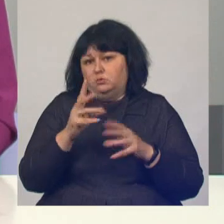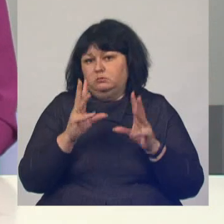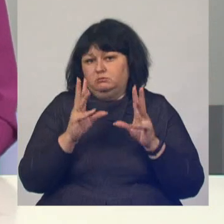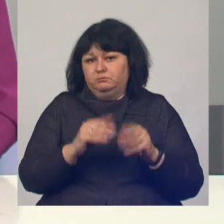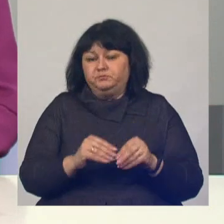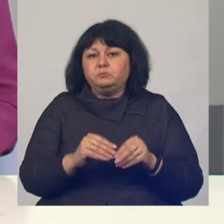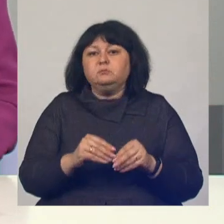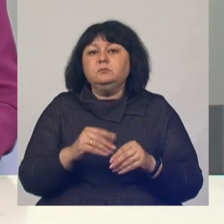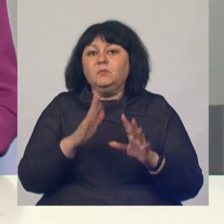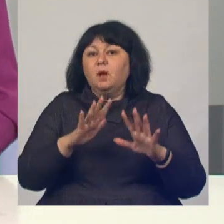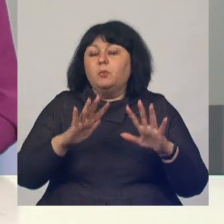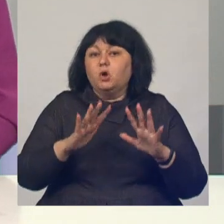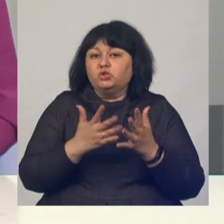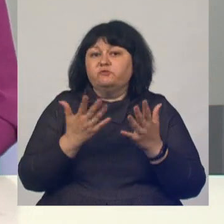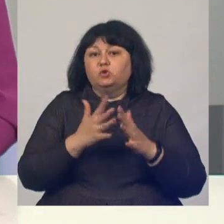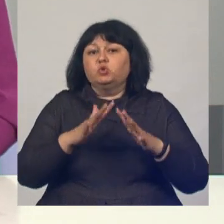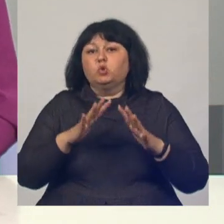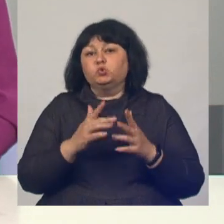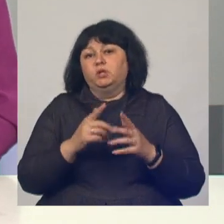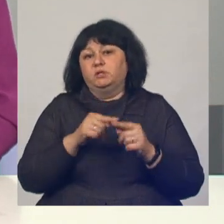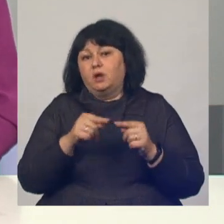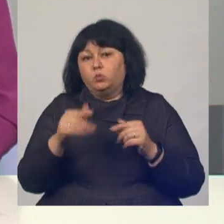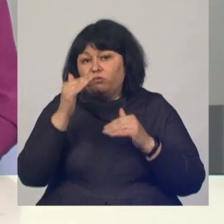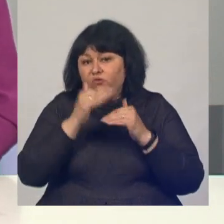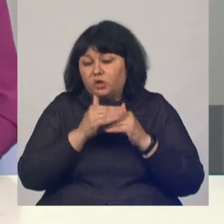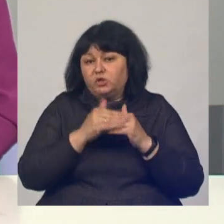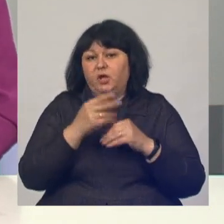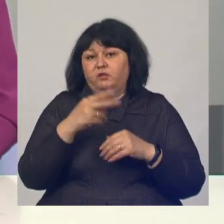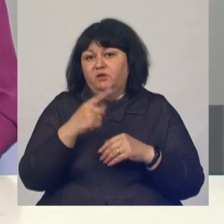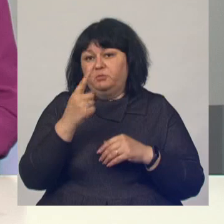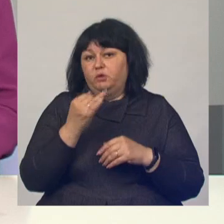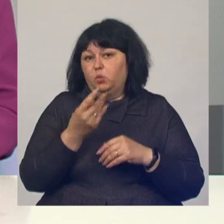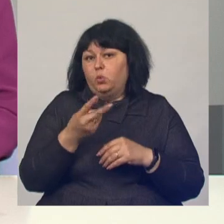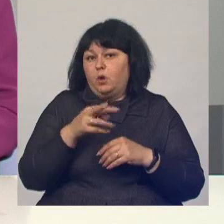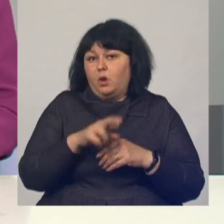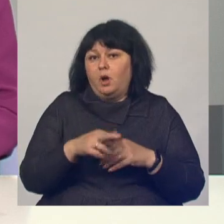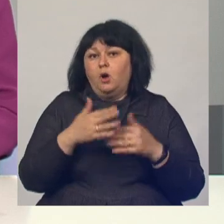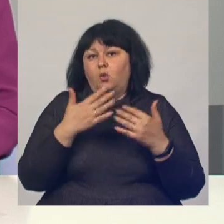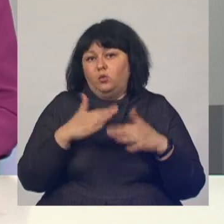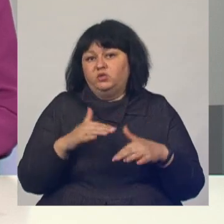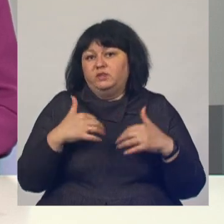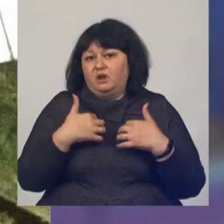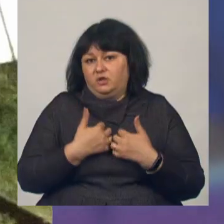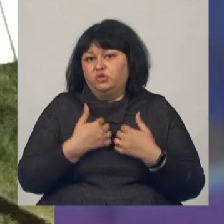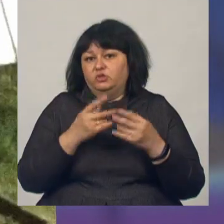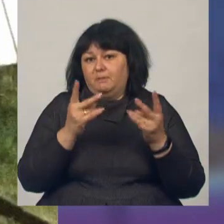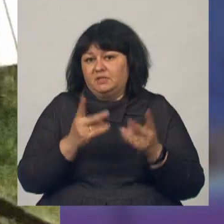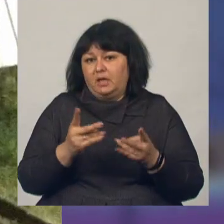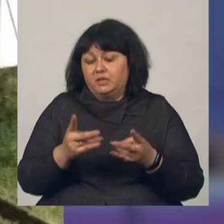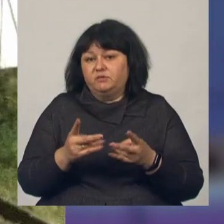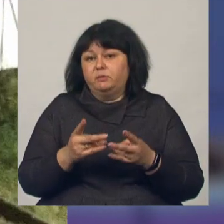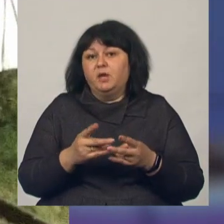А вот происшествие, которое случилось накануне вечером 21 июля, уже с трагическими последствиями.